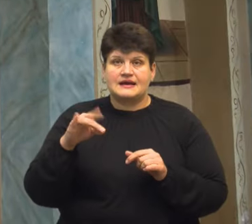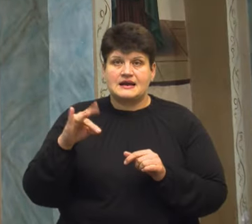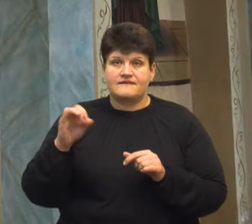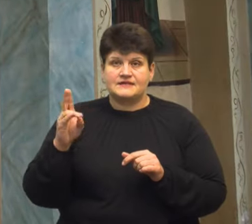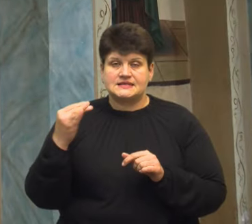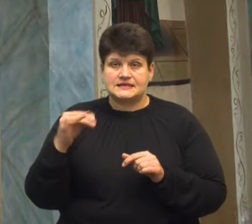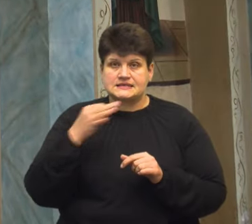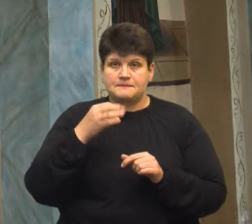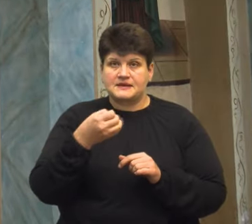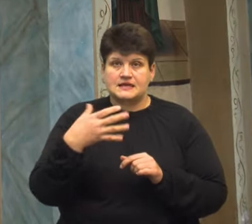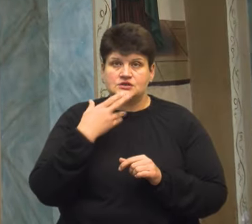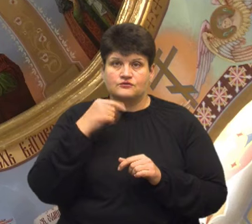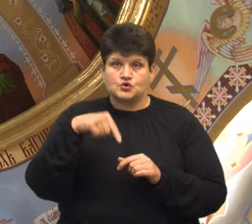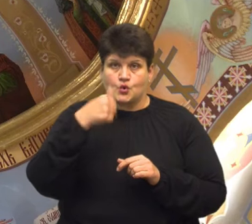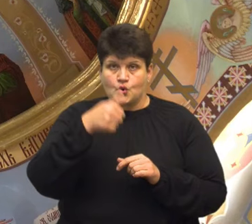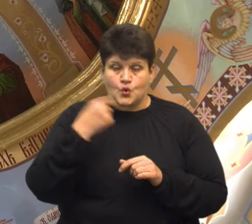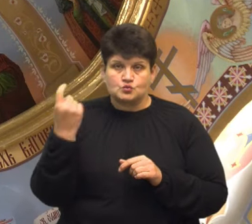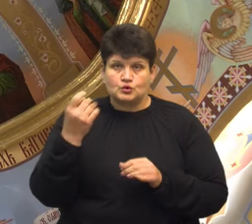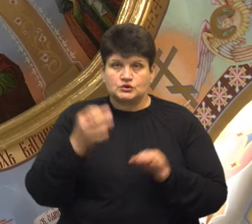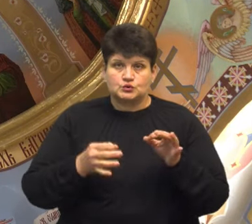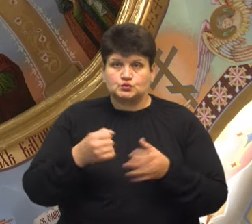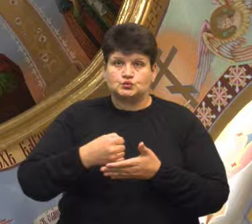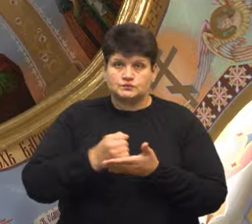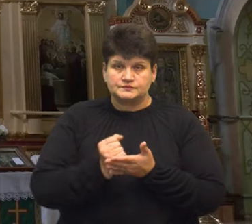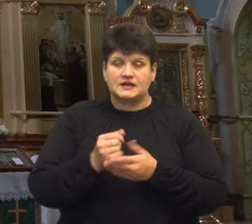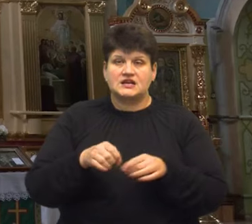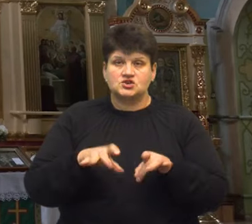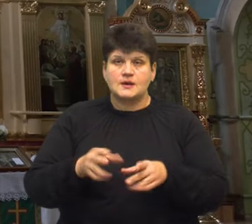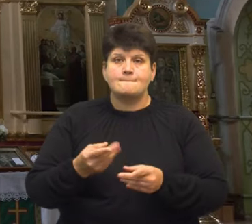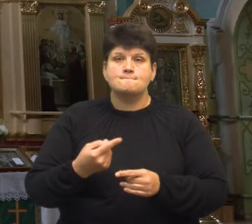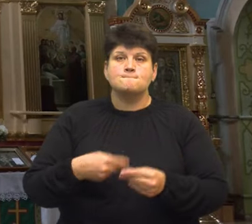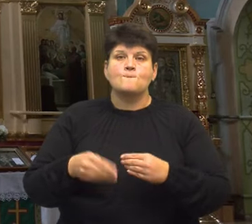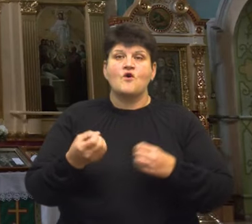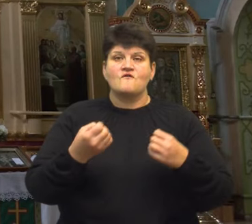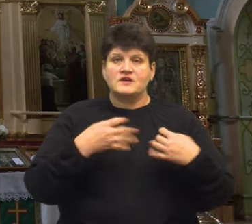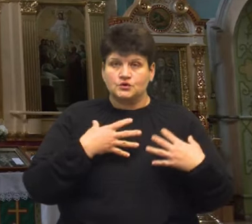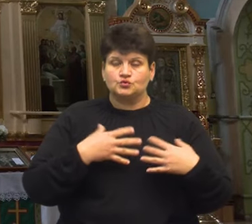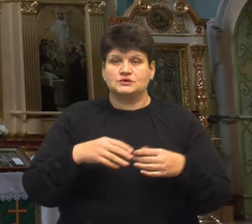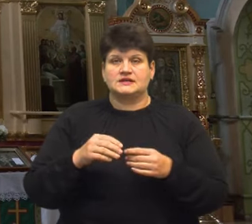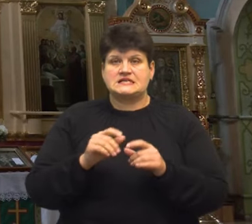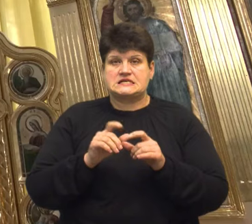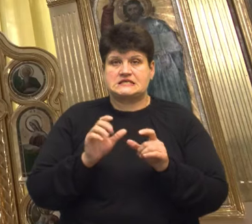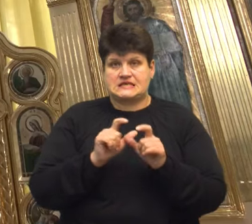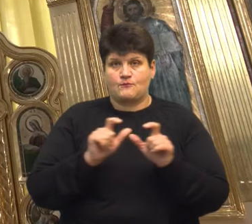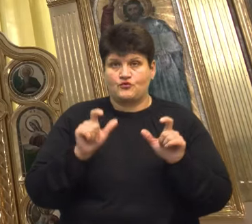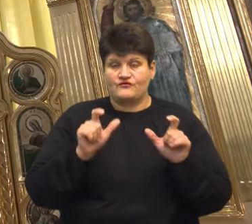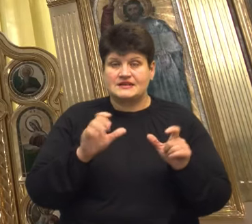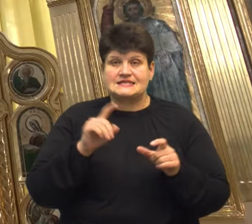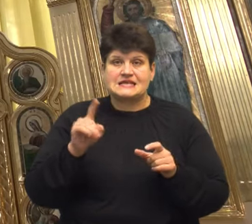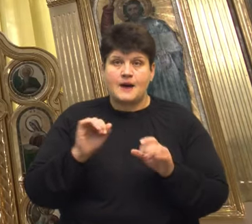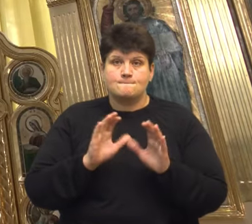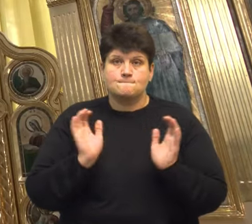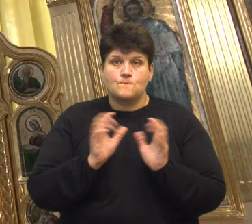15 червня цього року Господарський суд ухвалив рішення повернути Миколаївський собор з келіями заповіднику. Тоді представники